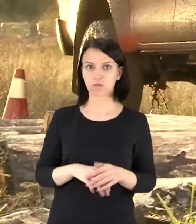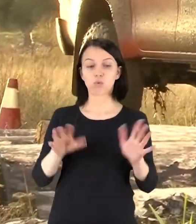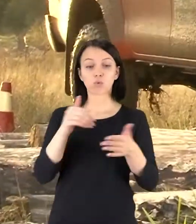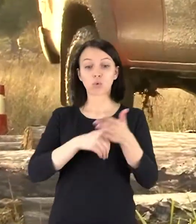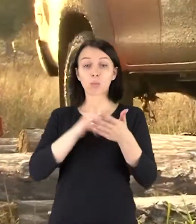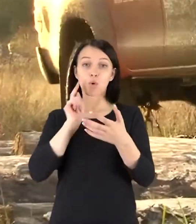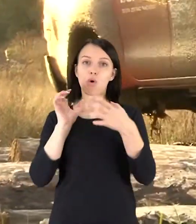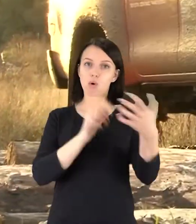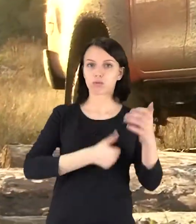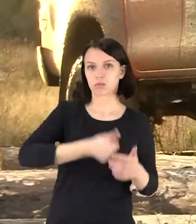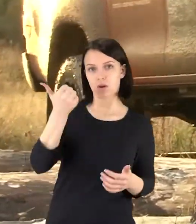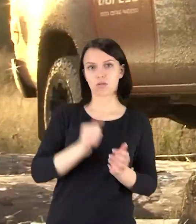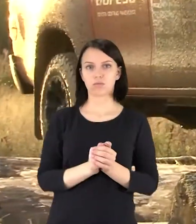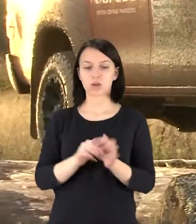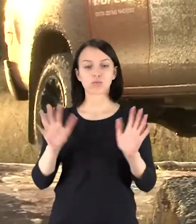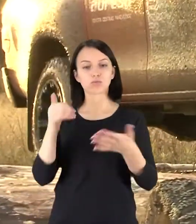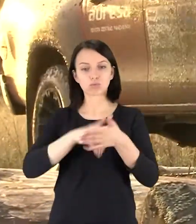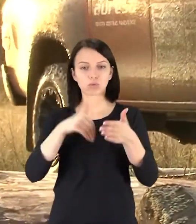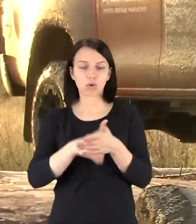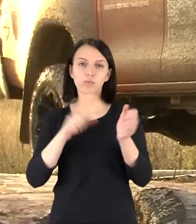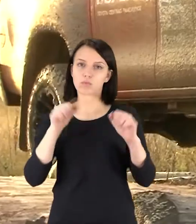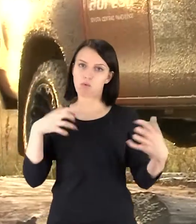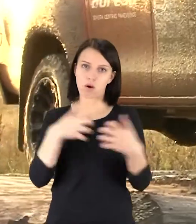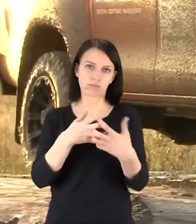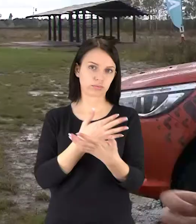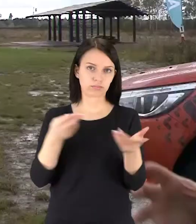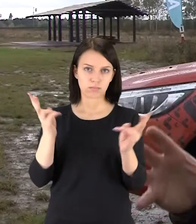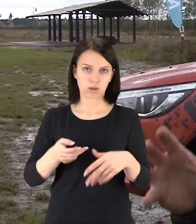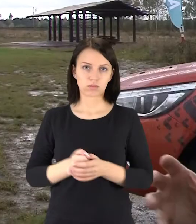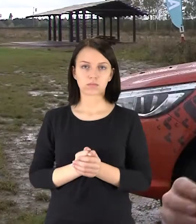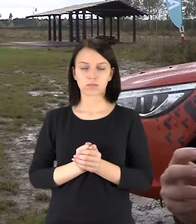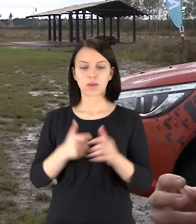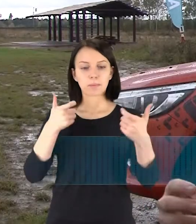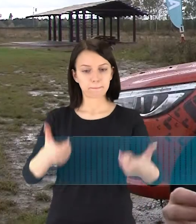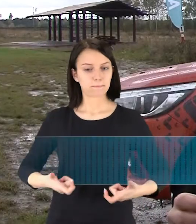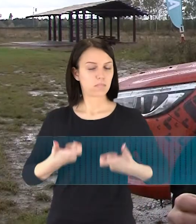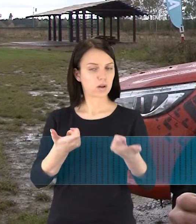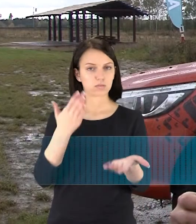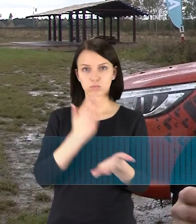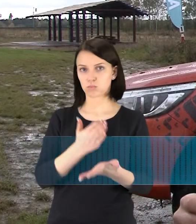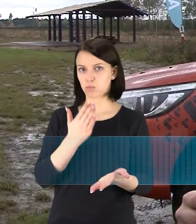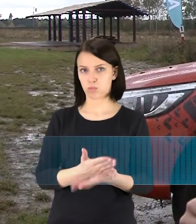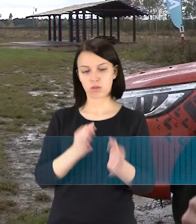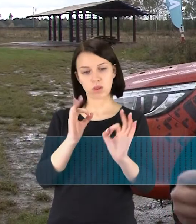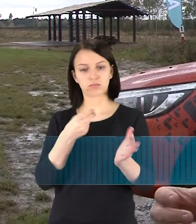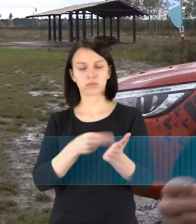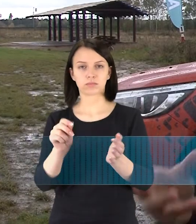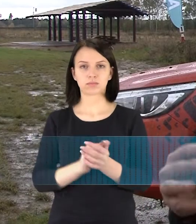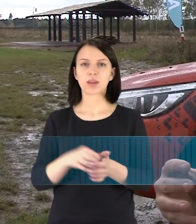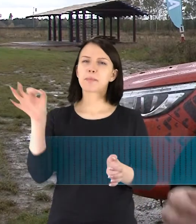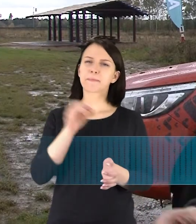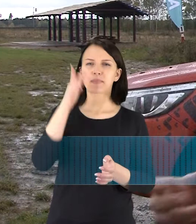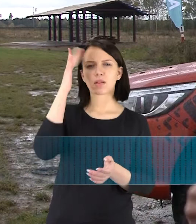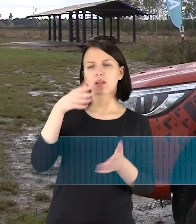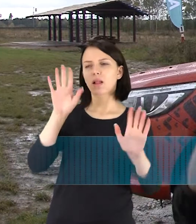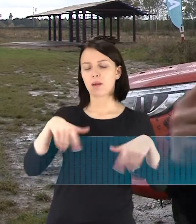nes taupieji vairuotojai gali ir liūdnojoje statistikoje atsirasti. Investuoti į padangas ir nors dažnai